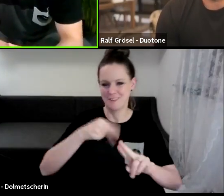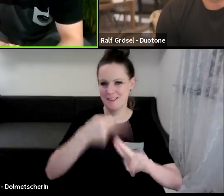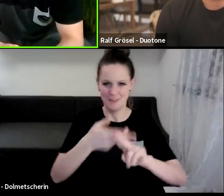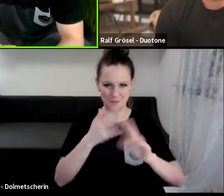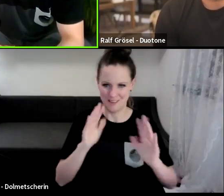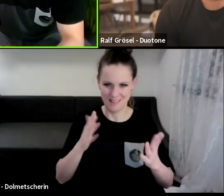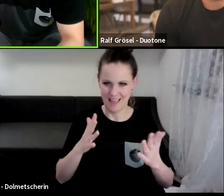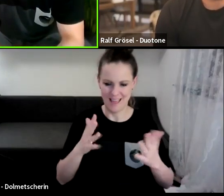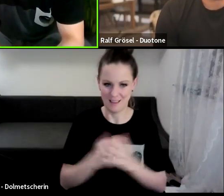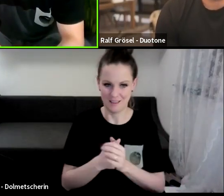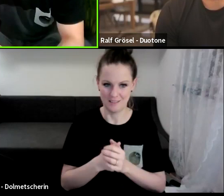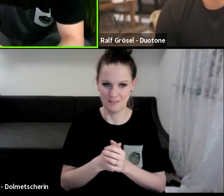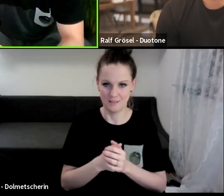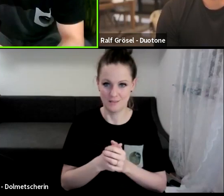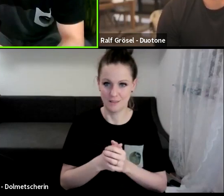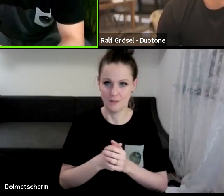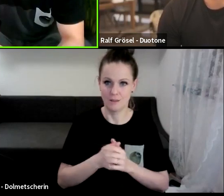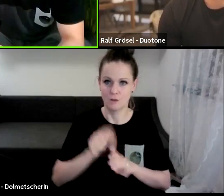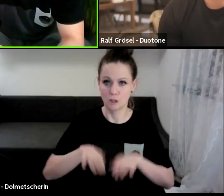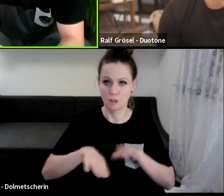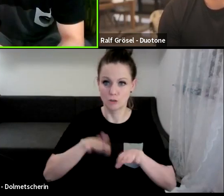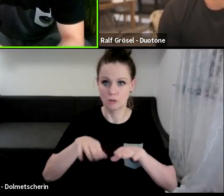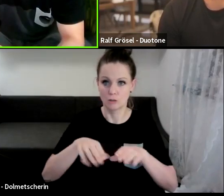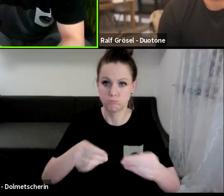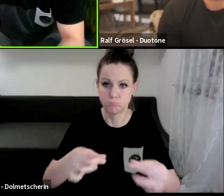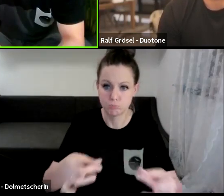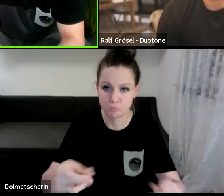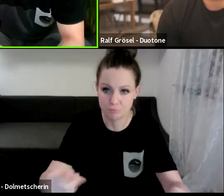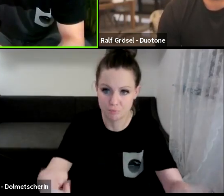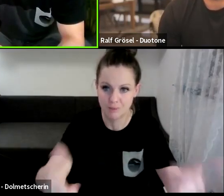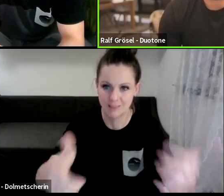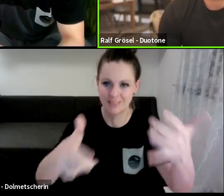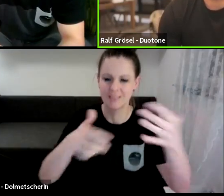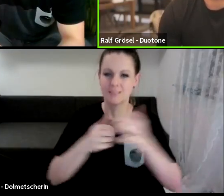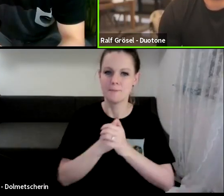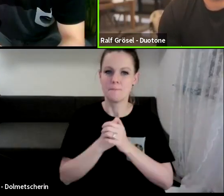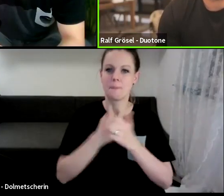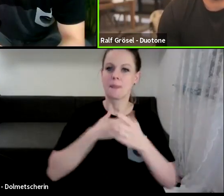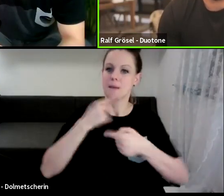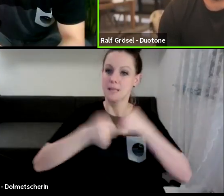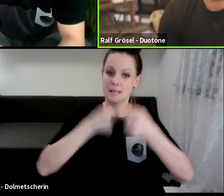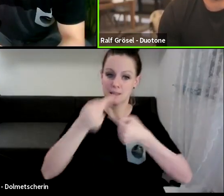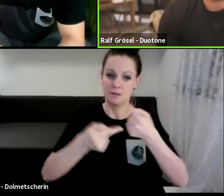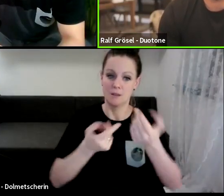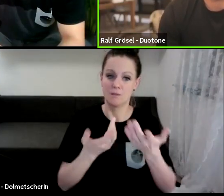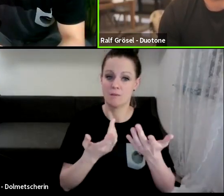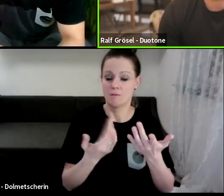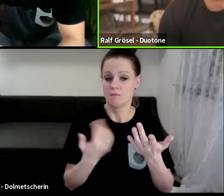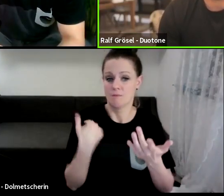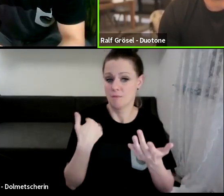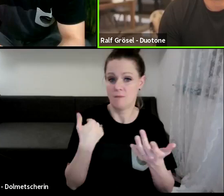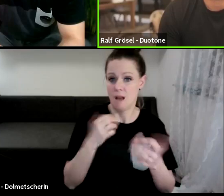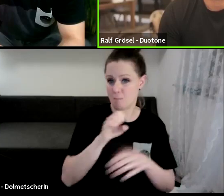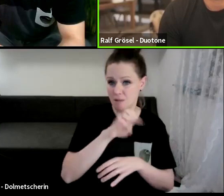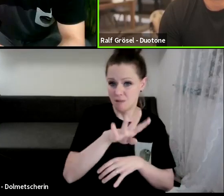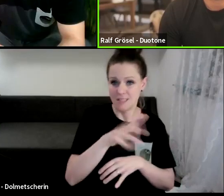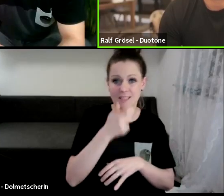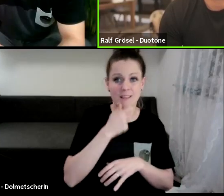Man rutscht da letztendlich rein, also zumindest in meiner Generation. Ich habe sehr früh mit dem Gleitschirmfliegen angefangen, mit 14.